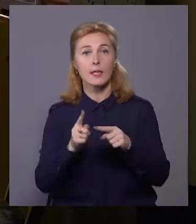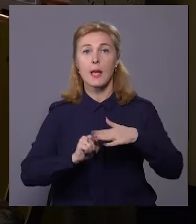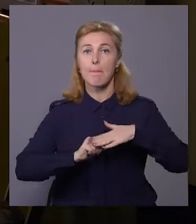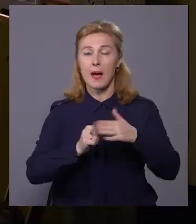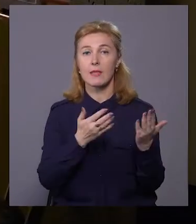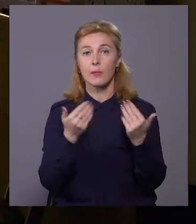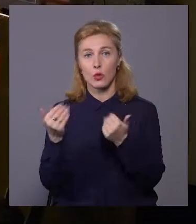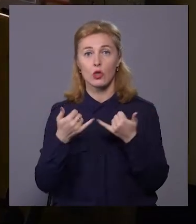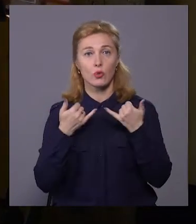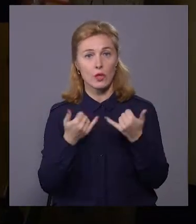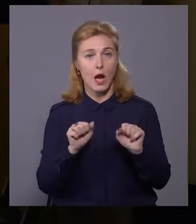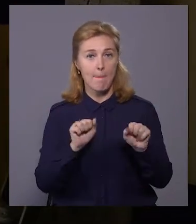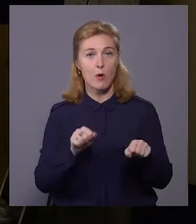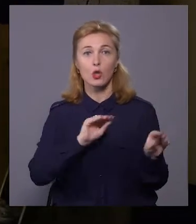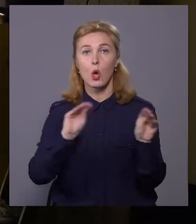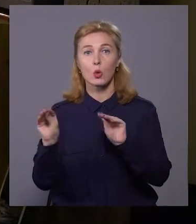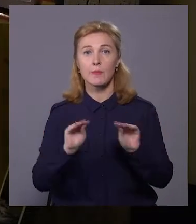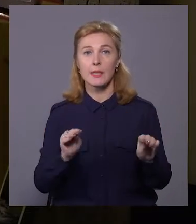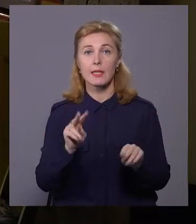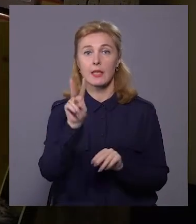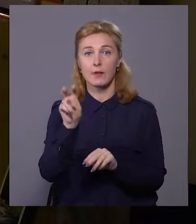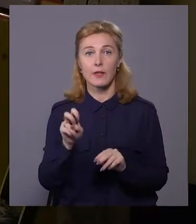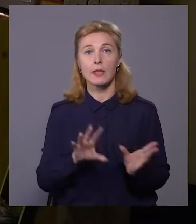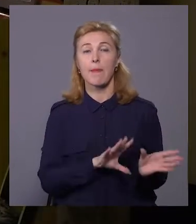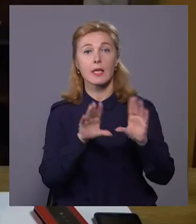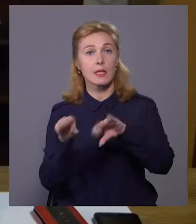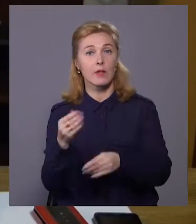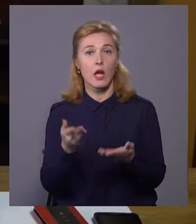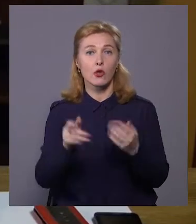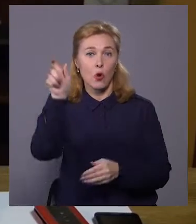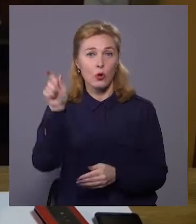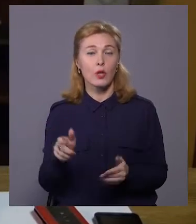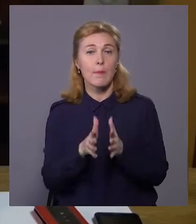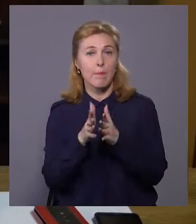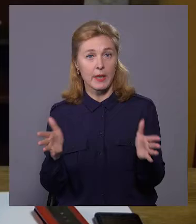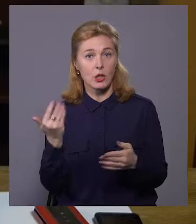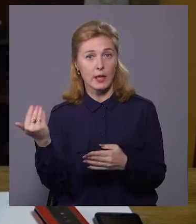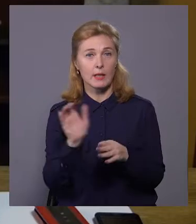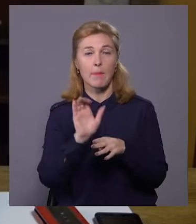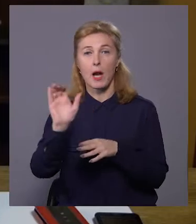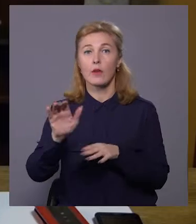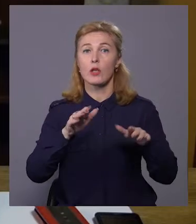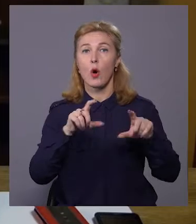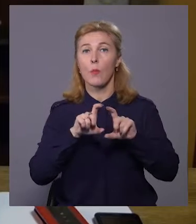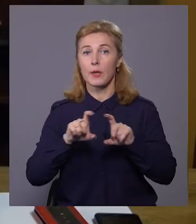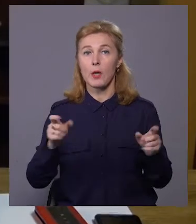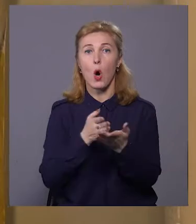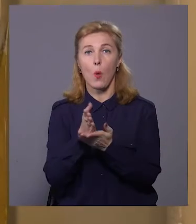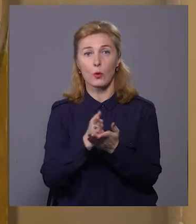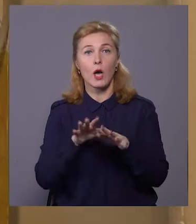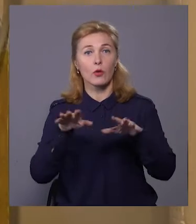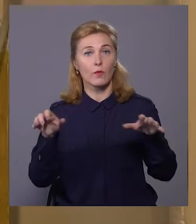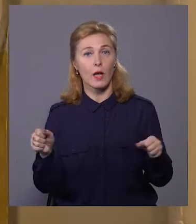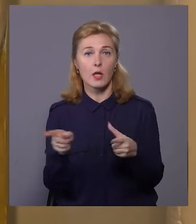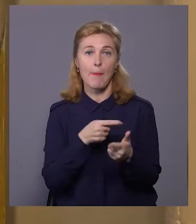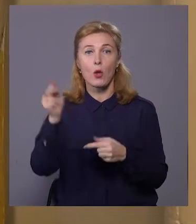відпочинку. Зараз можуть розмістити понад дві сотні переселенців. Якщо людей буде більше, їх направлятимуть у приміщення комунальної власності чи